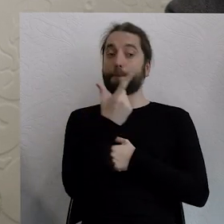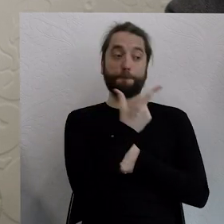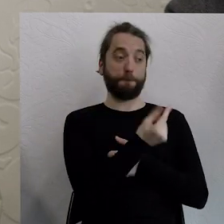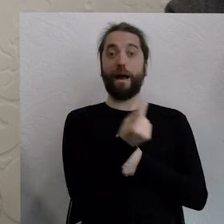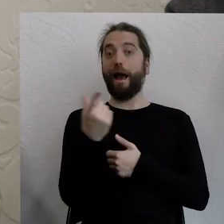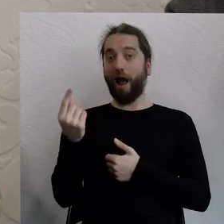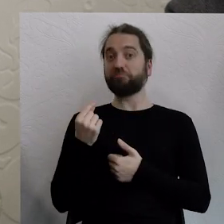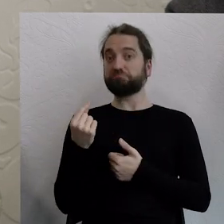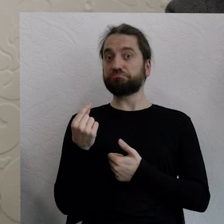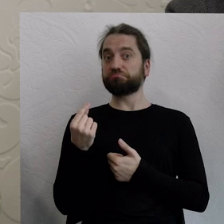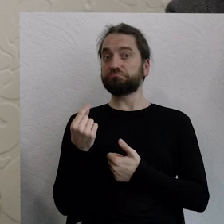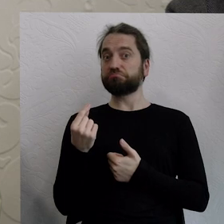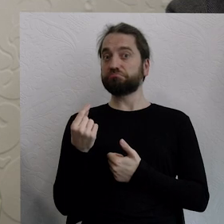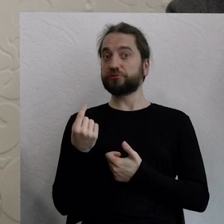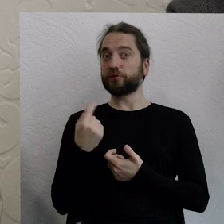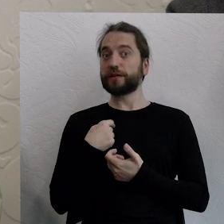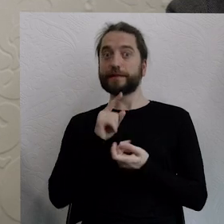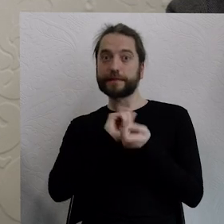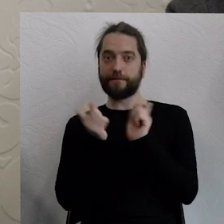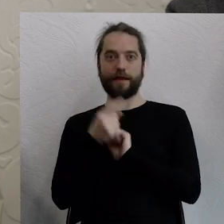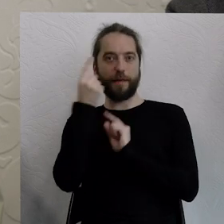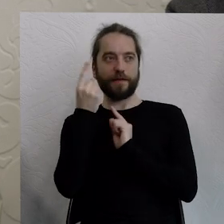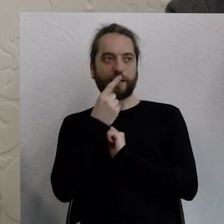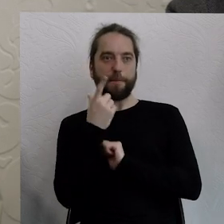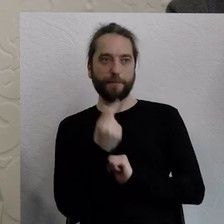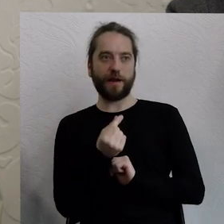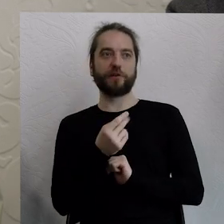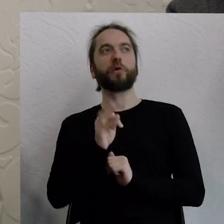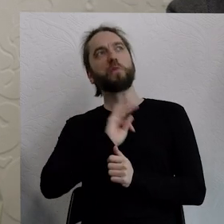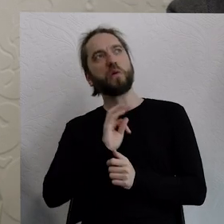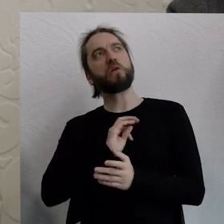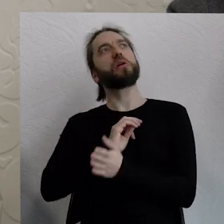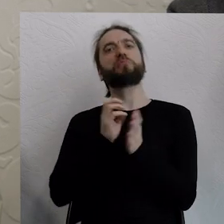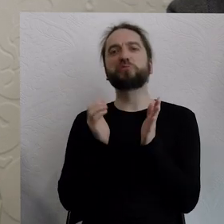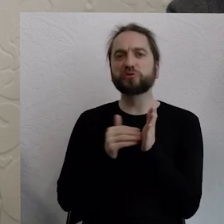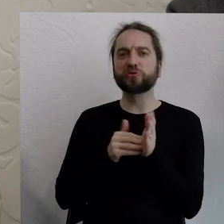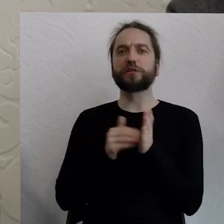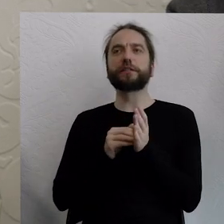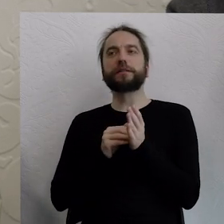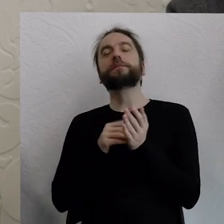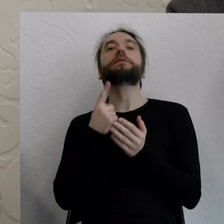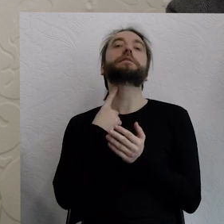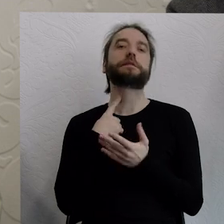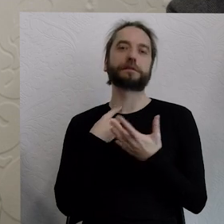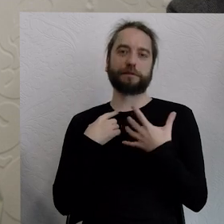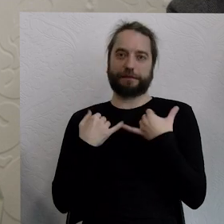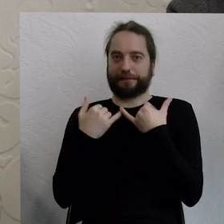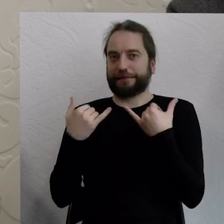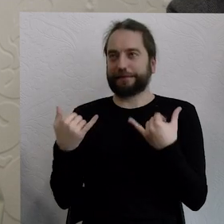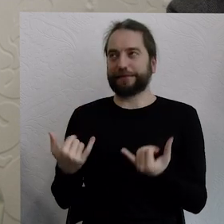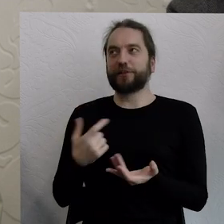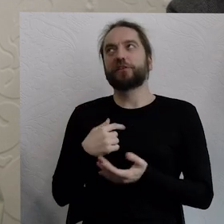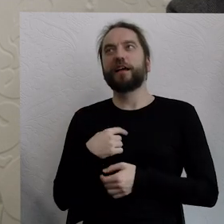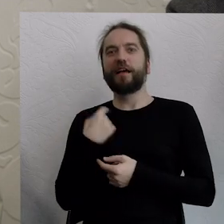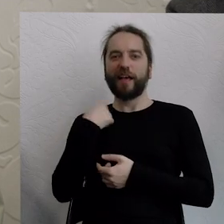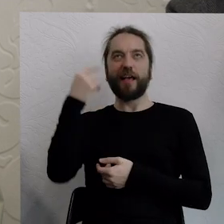pewne nasze pragnienia, potrzeby wynikają z niekoniecznie złych intencji po